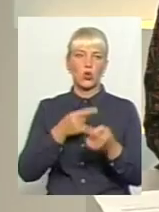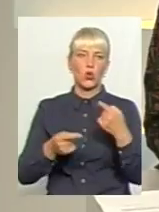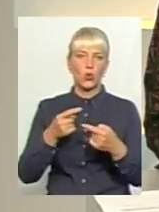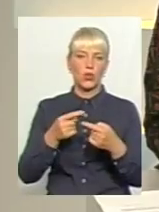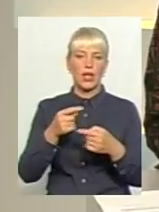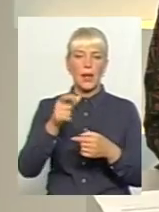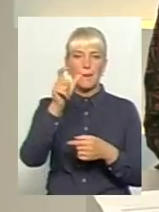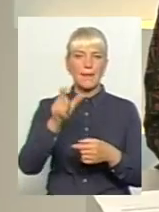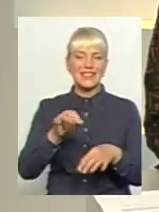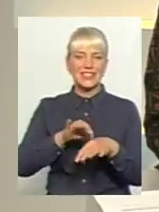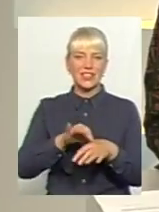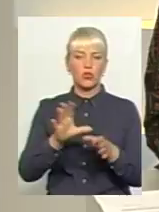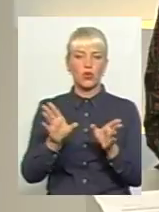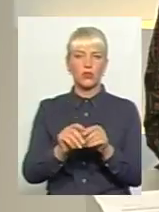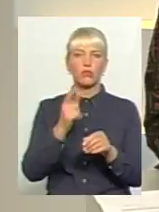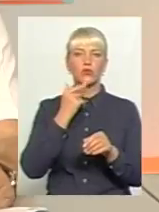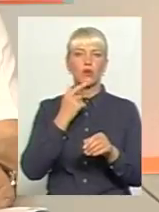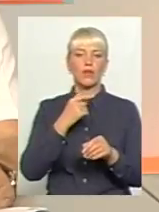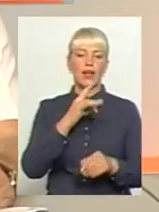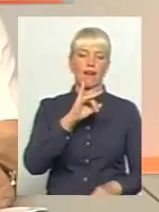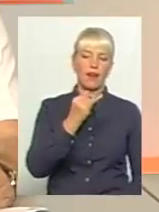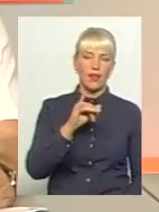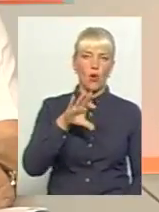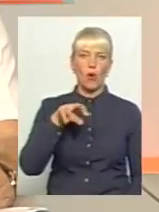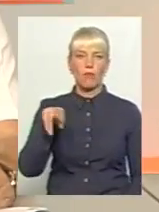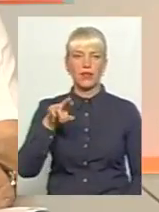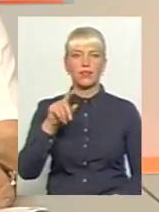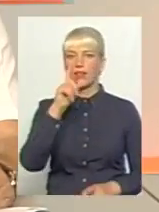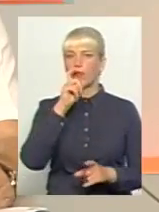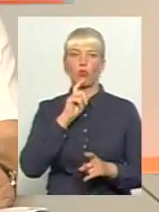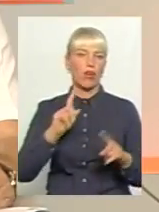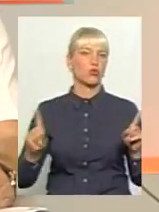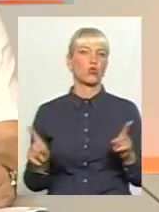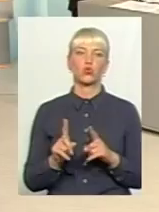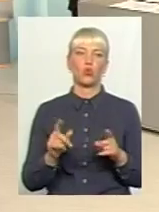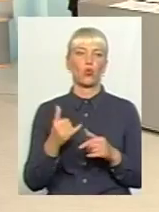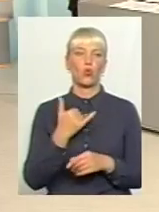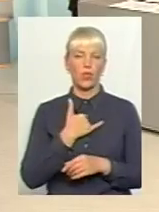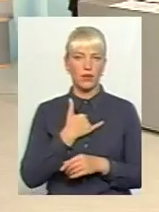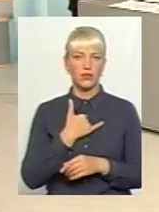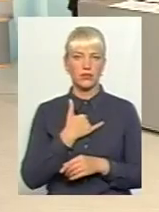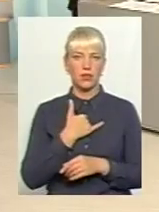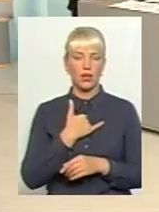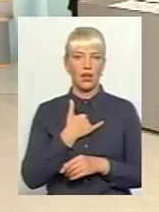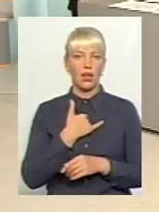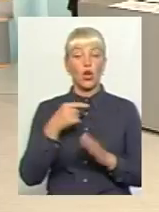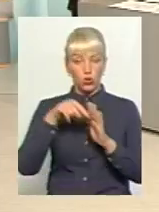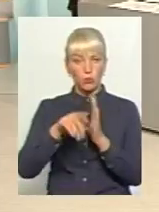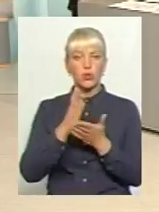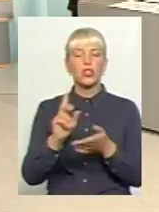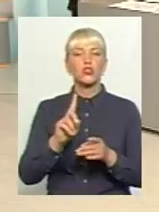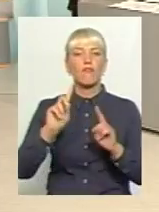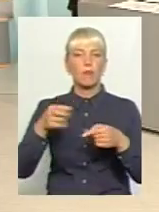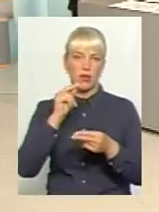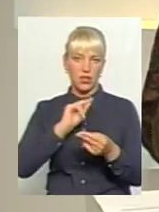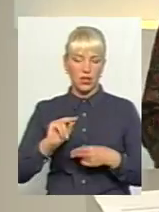Ну, тобто, в нас рей, в нас олмед, і в нас непонятно що, по факту. Тобто, є чого вимагати краще. Скажіть, будь ласка,